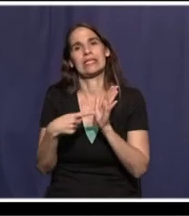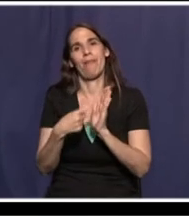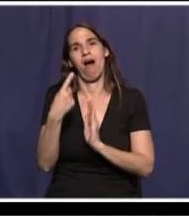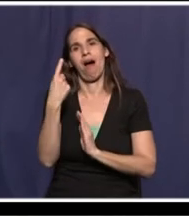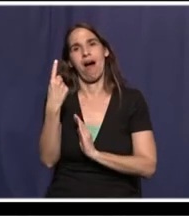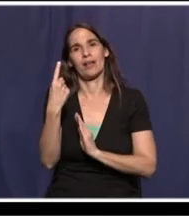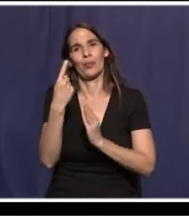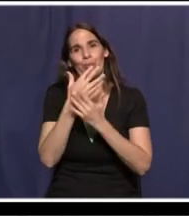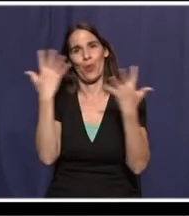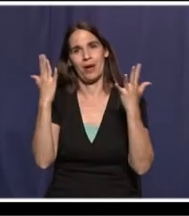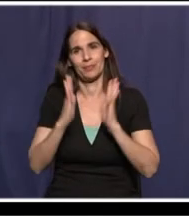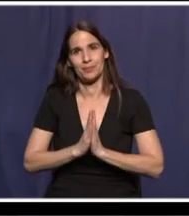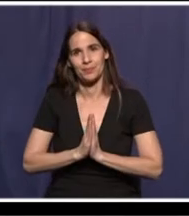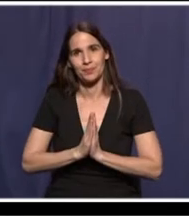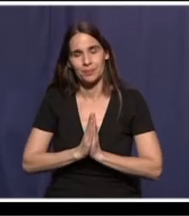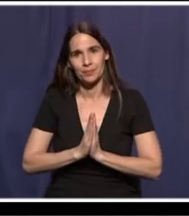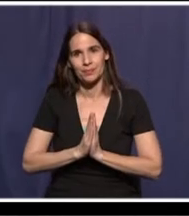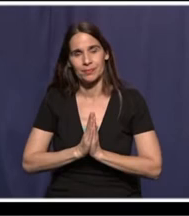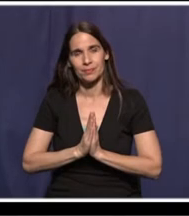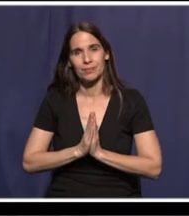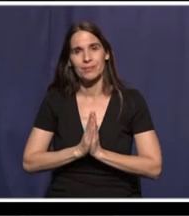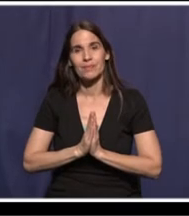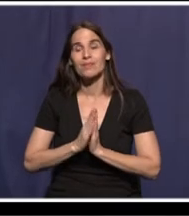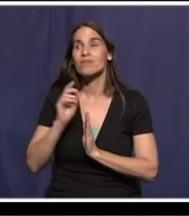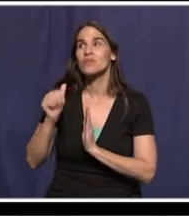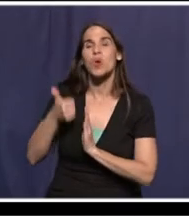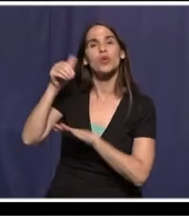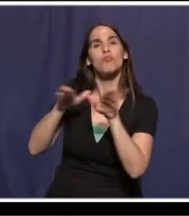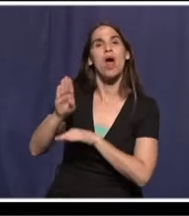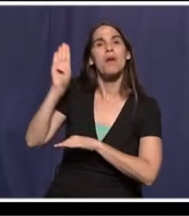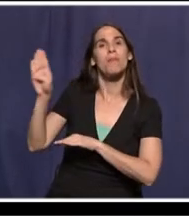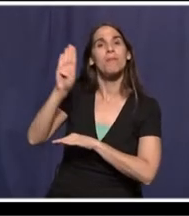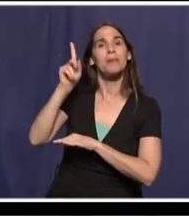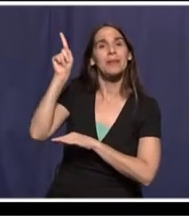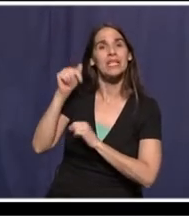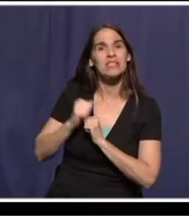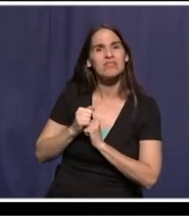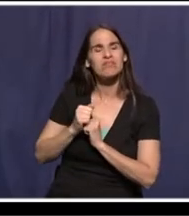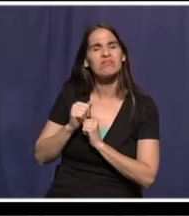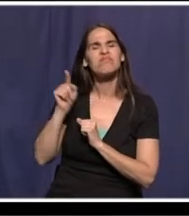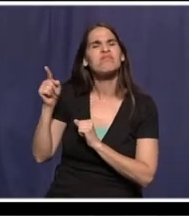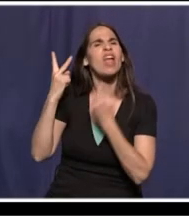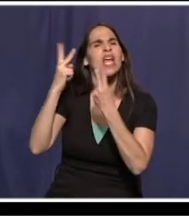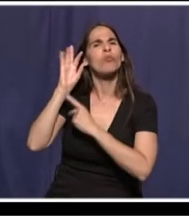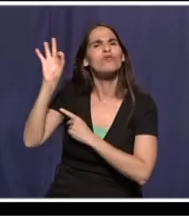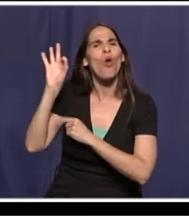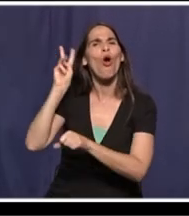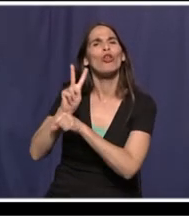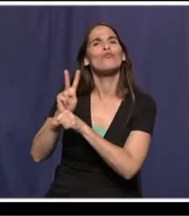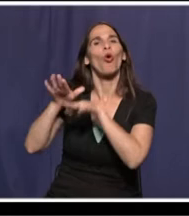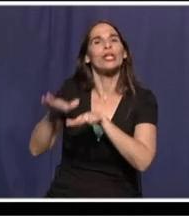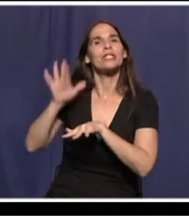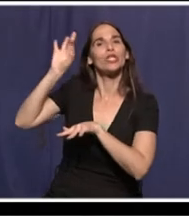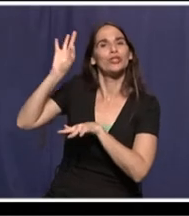ברורה שראש הממשלה, בנימין ניתניהו, העיקר אצלו לשמר את